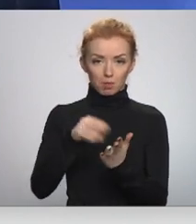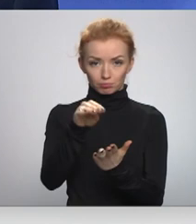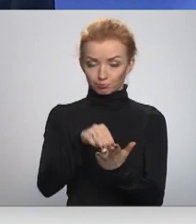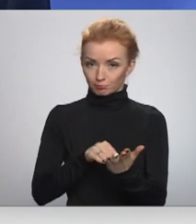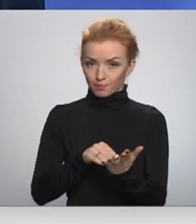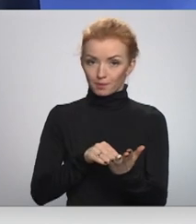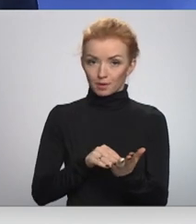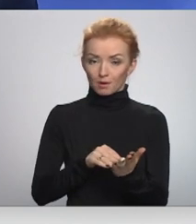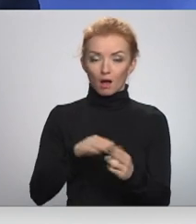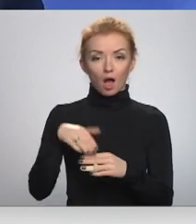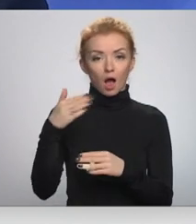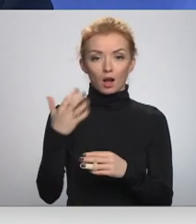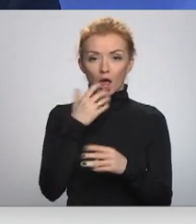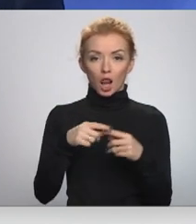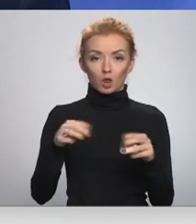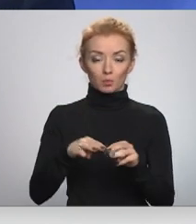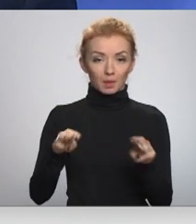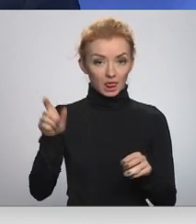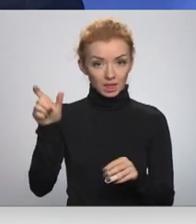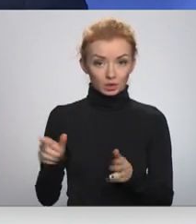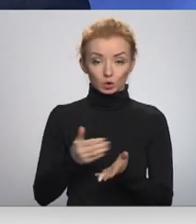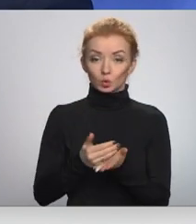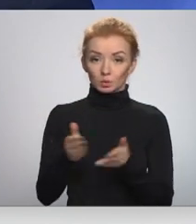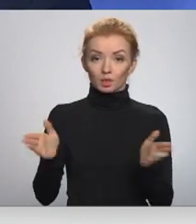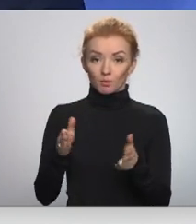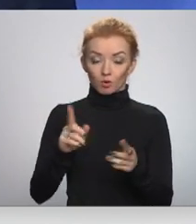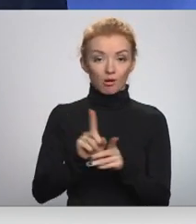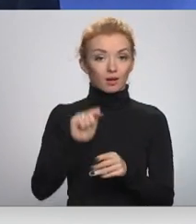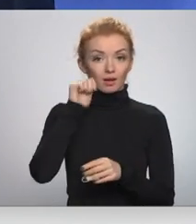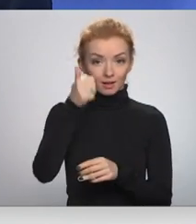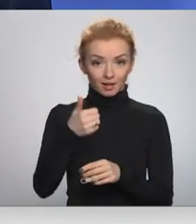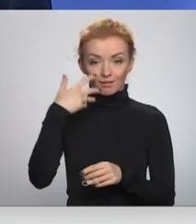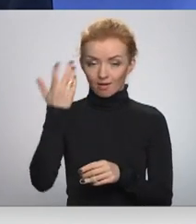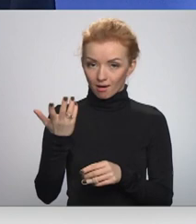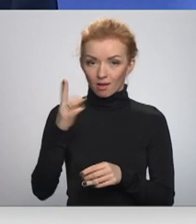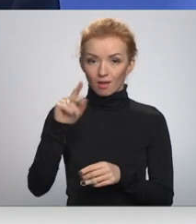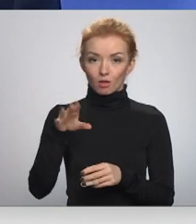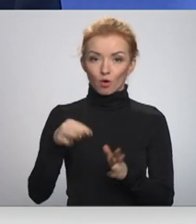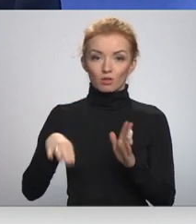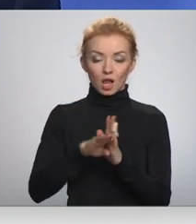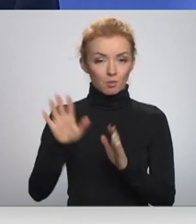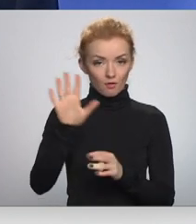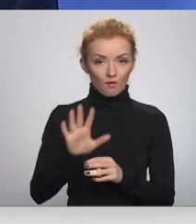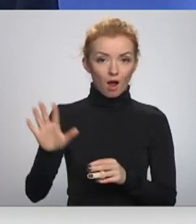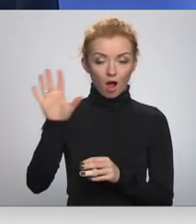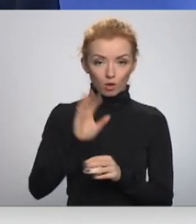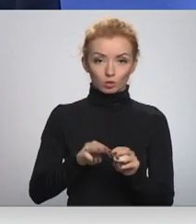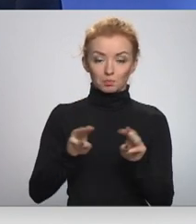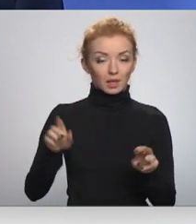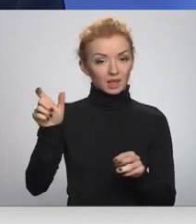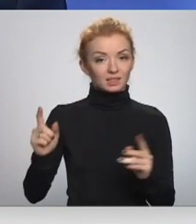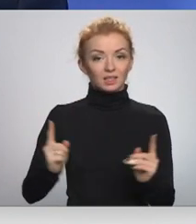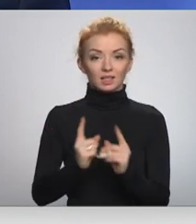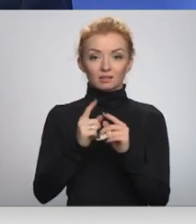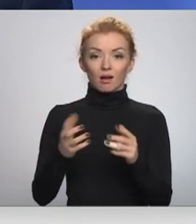NATO ārlietu ministru sanāksmes šeit Rīgā turpināsies arī rīt, kad NATO dalībvalstu ārlietu ministru tiksies